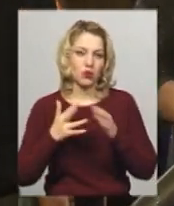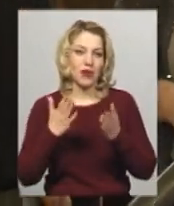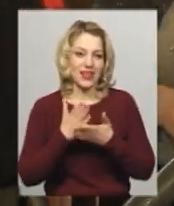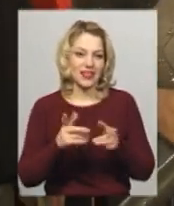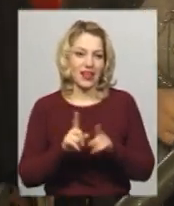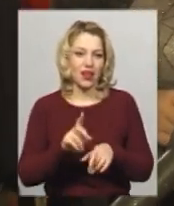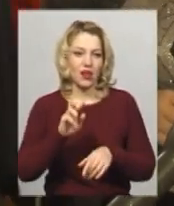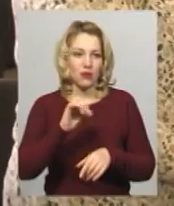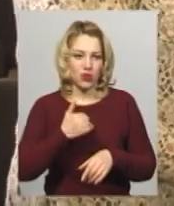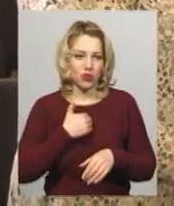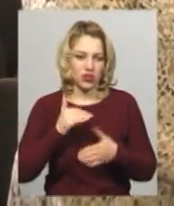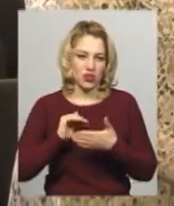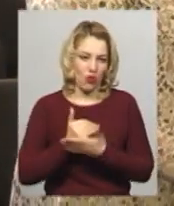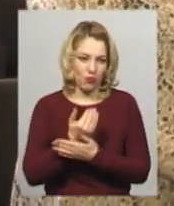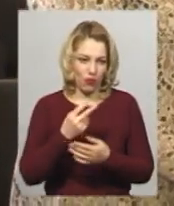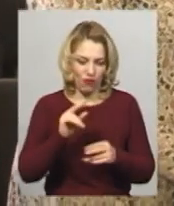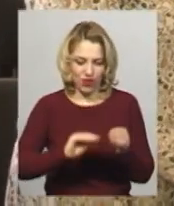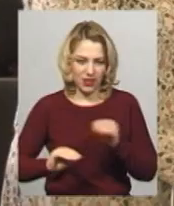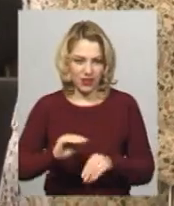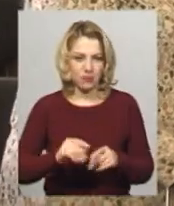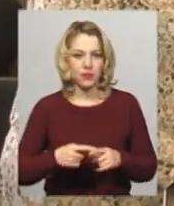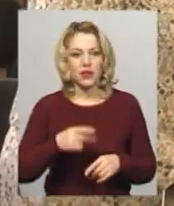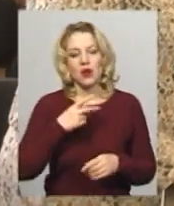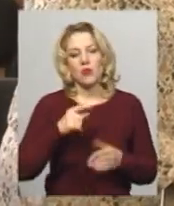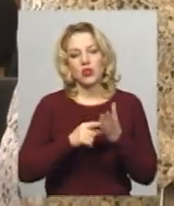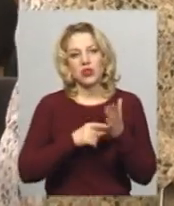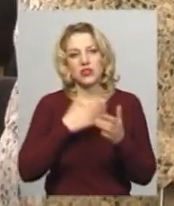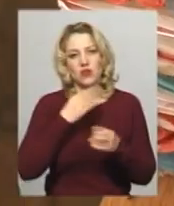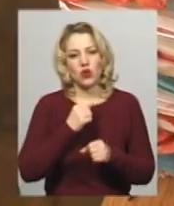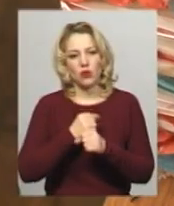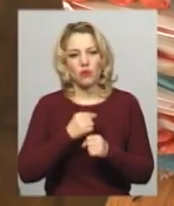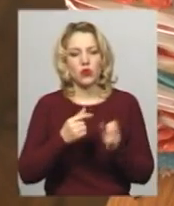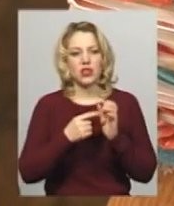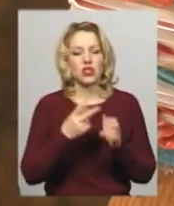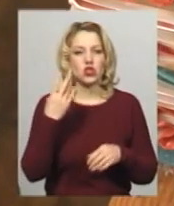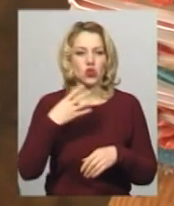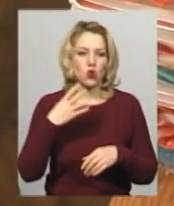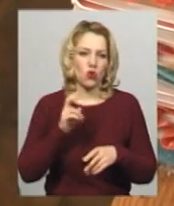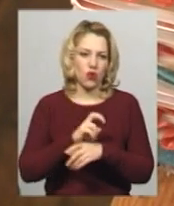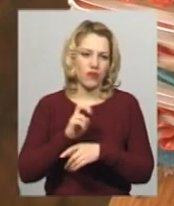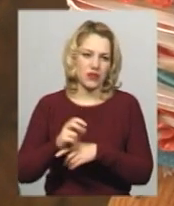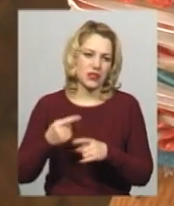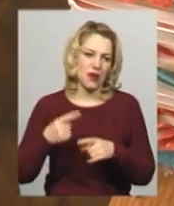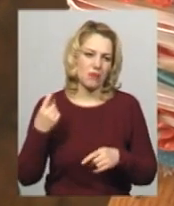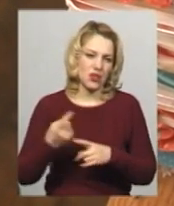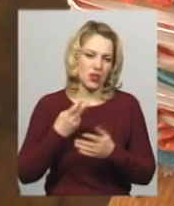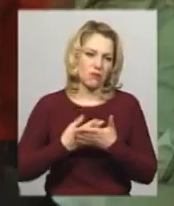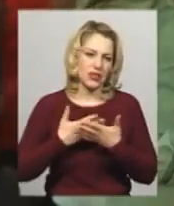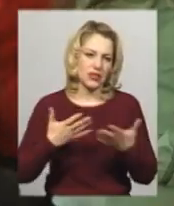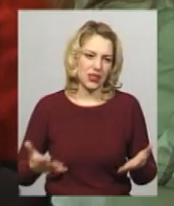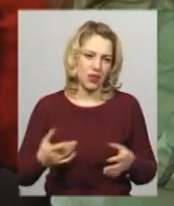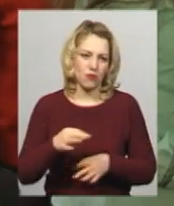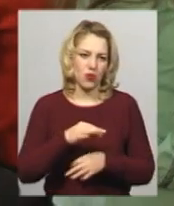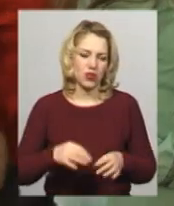то хотіло б це обновитися. Подивитися на роботи Хмельницької майстрині прийшли 40 відвідувачів. Це перша презентація проєктів «Майстерня для